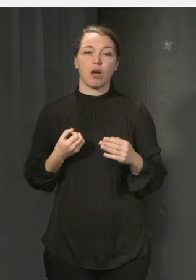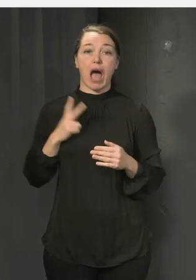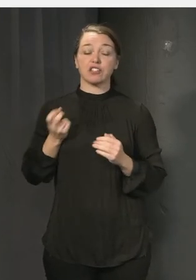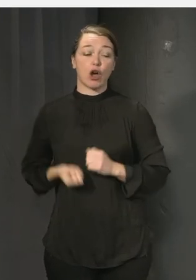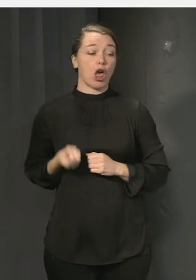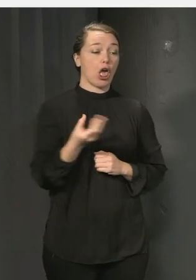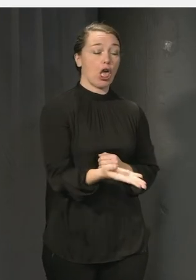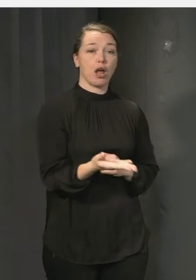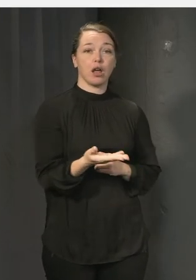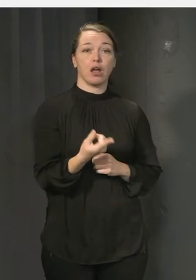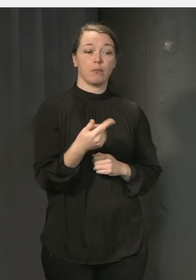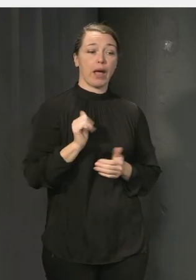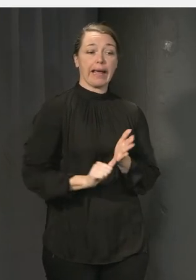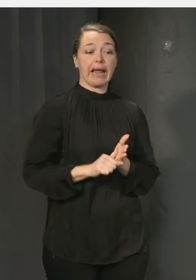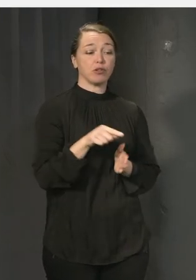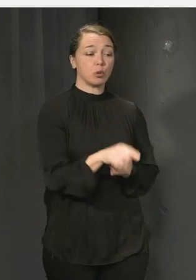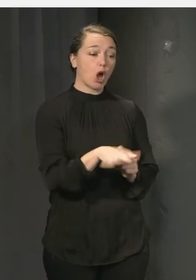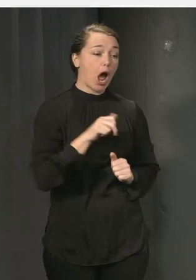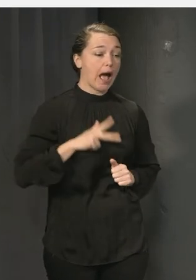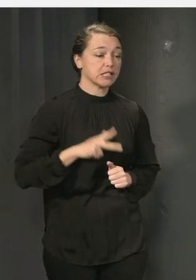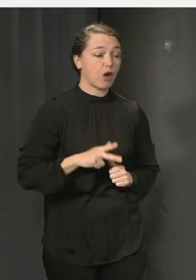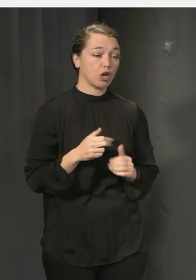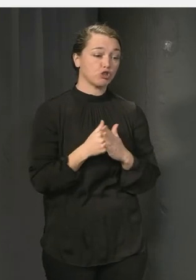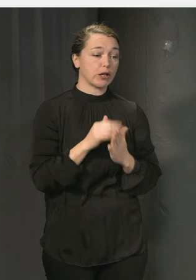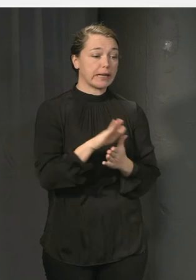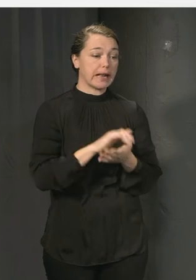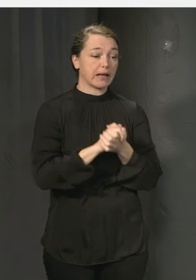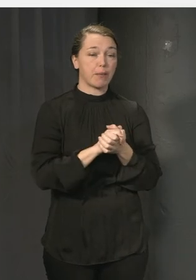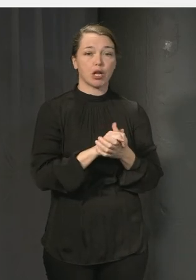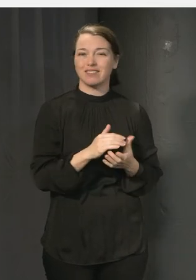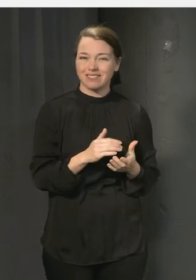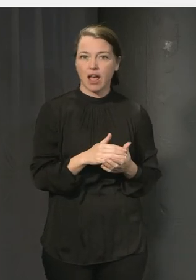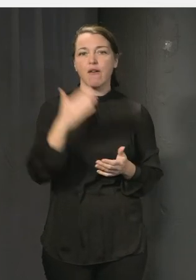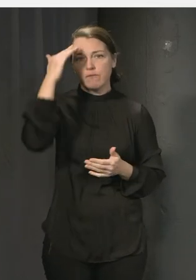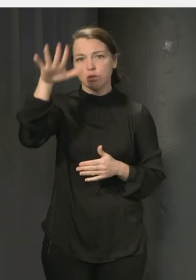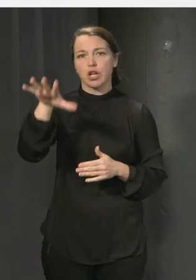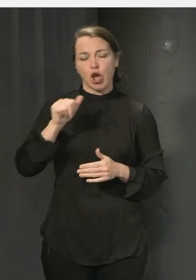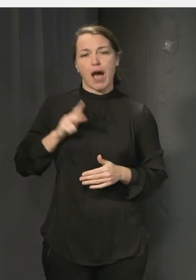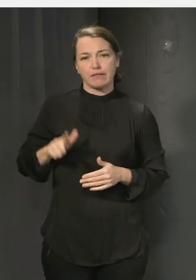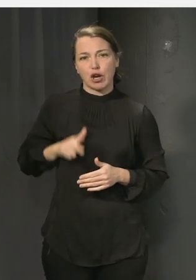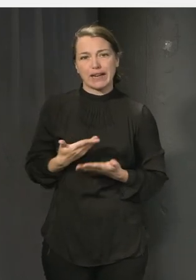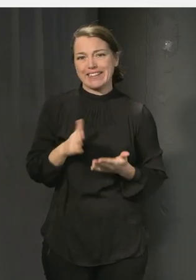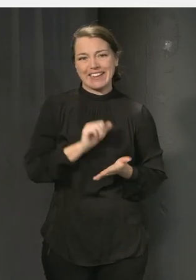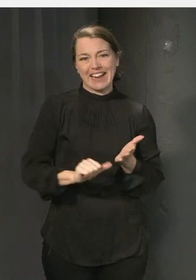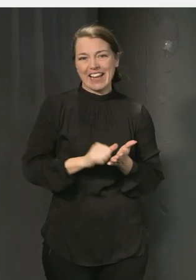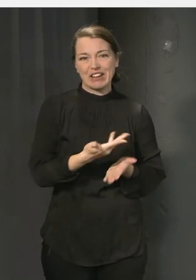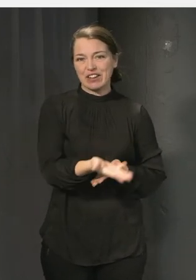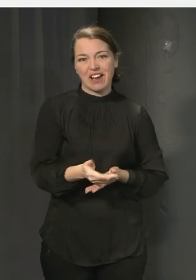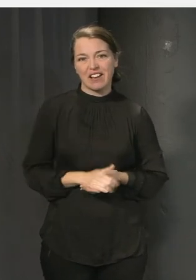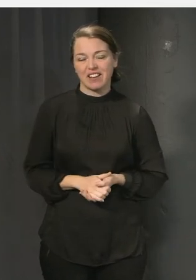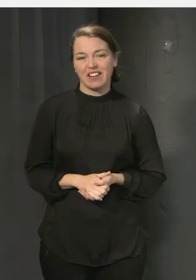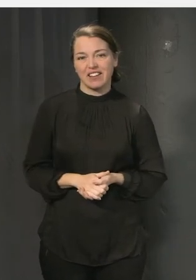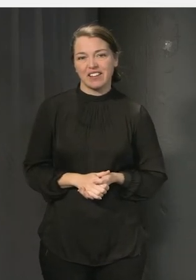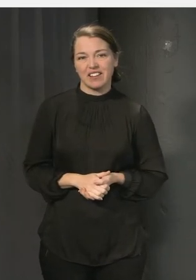av ansvar på en liten tjej eller en liten kille. Och det ska de inte ha utan det måste vara de vuxna som faktiskt tar ansvar. Så att vi har ju ändå